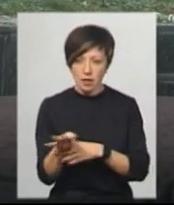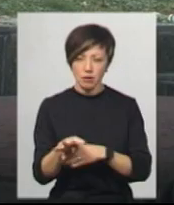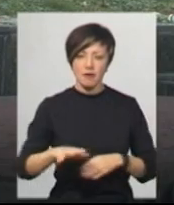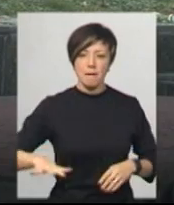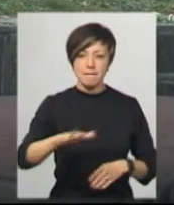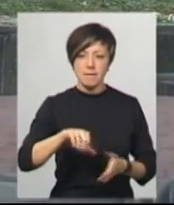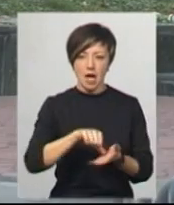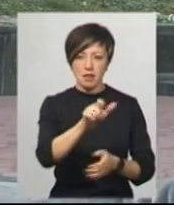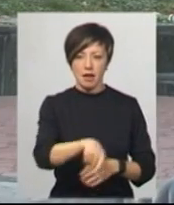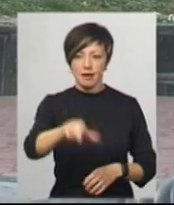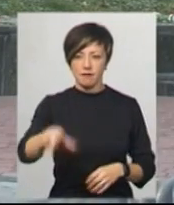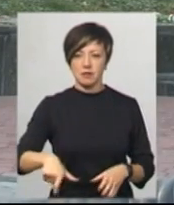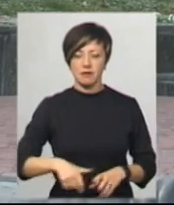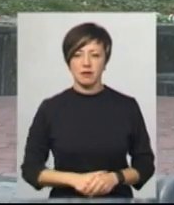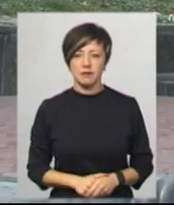майданівців.